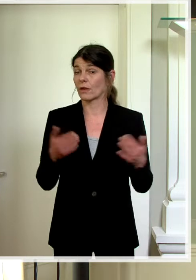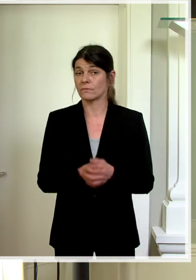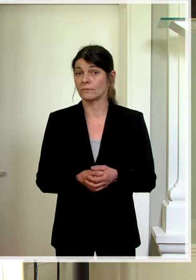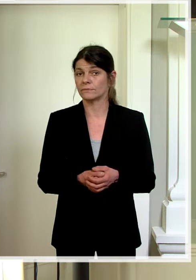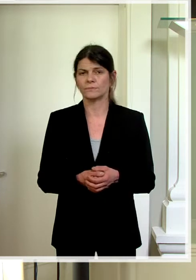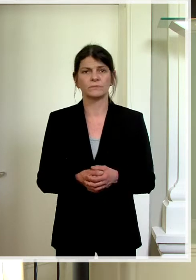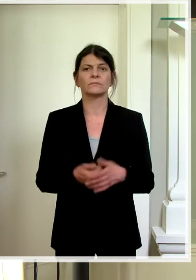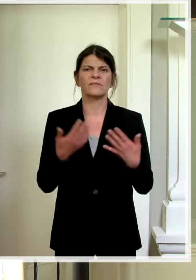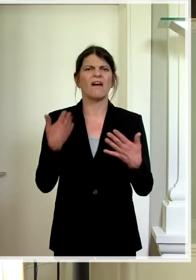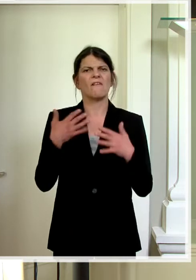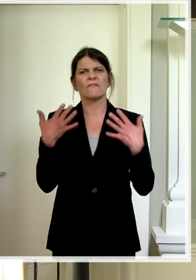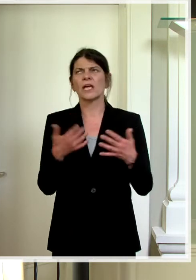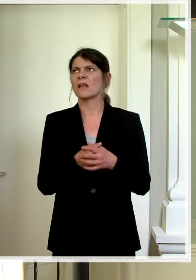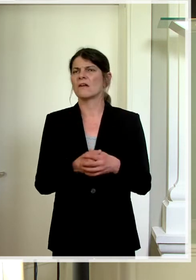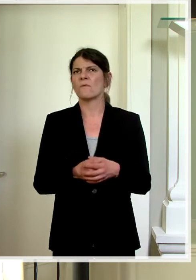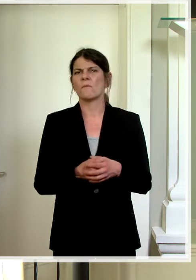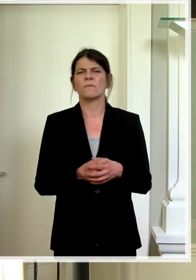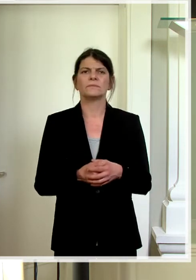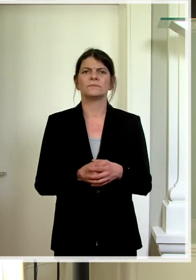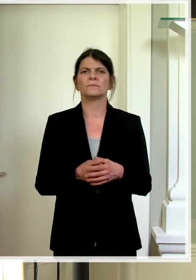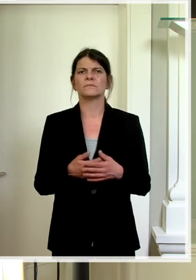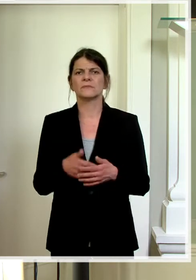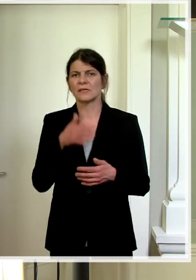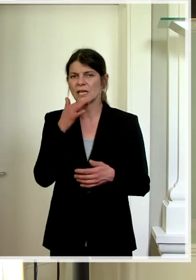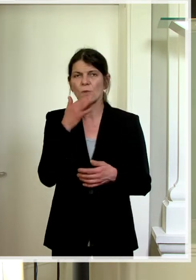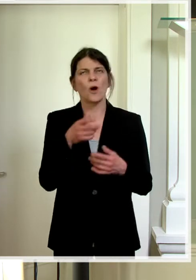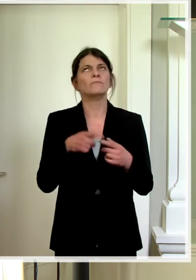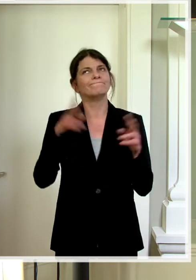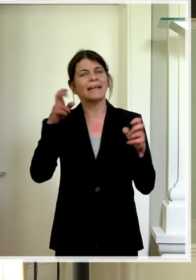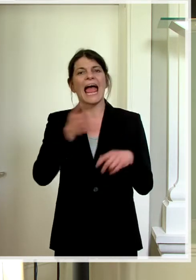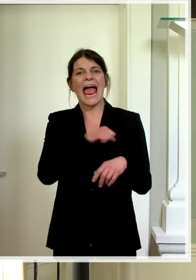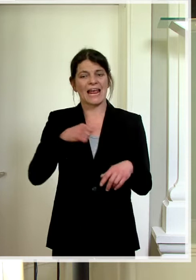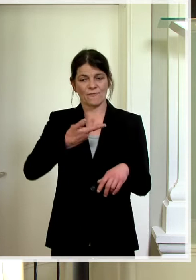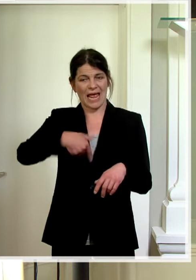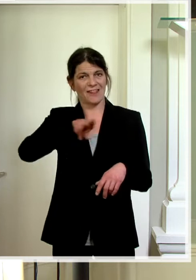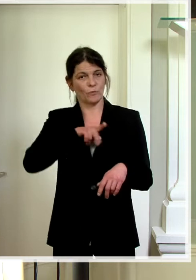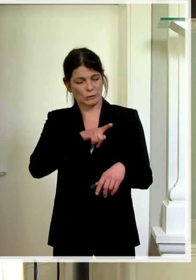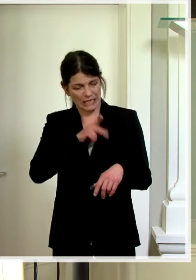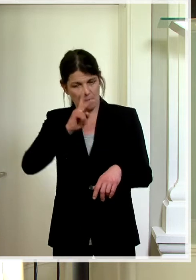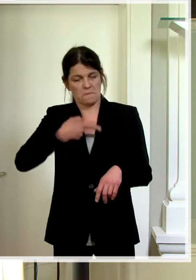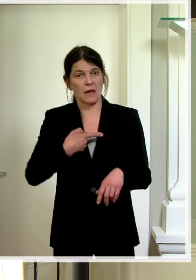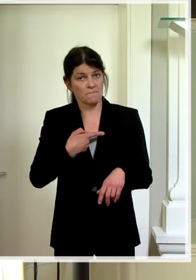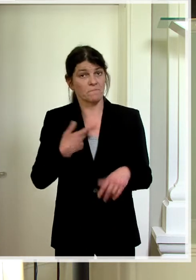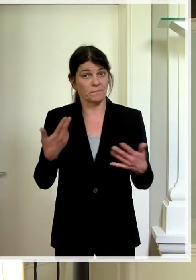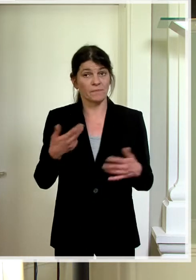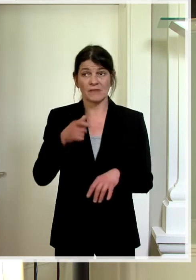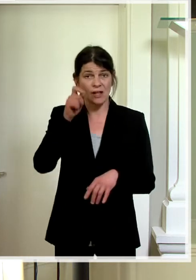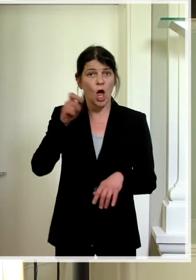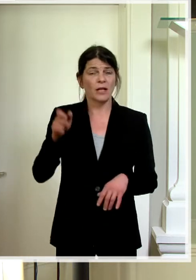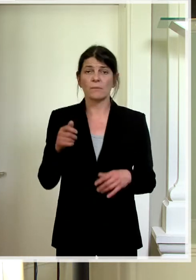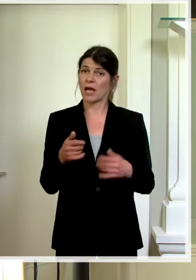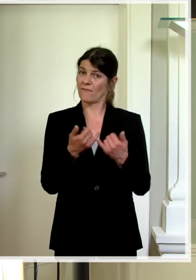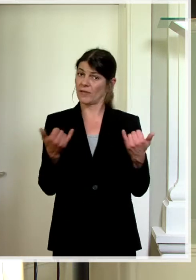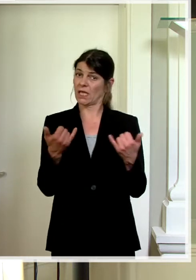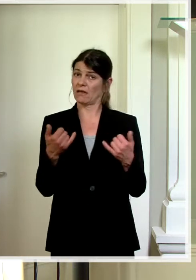Jetzt wurde viel von Eigenverantwortung gesprochen und dass die Leute, also wie will